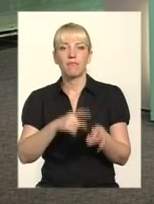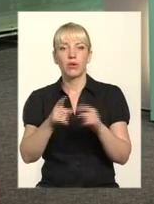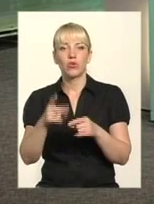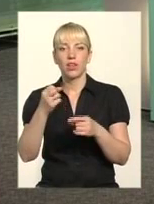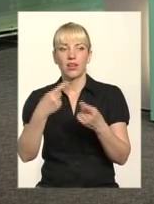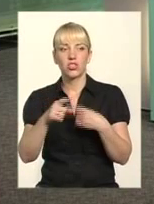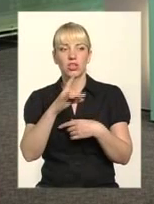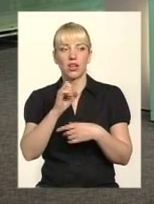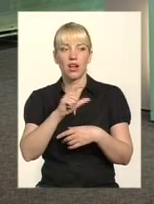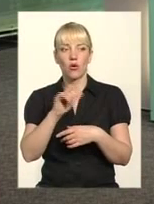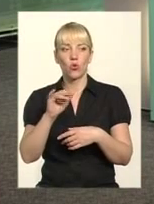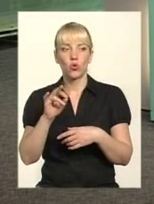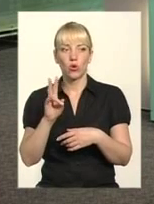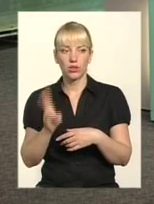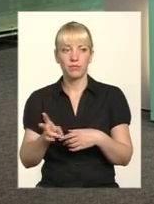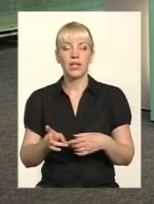Скажіть, будь ласка,